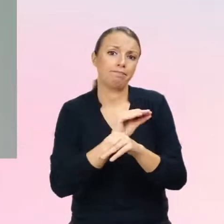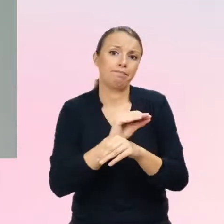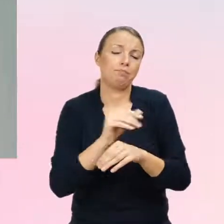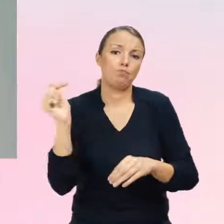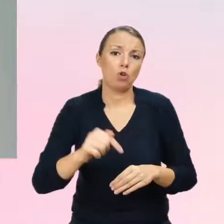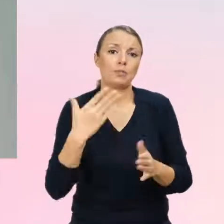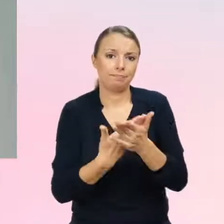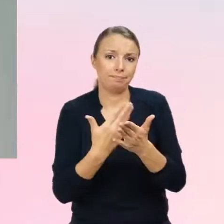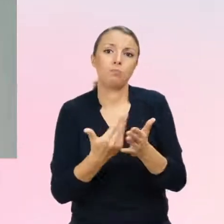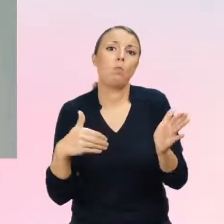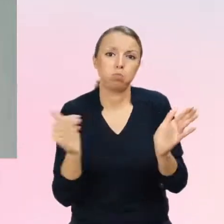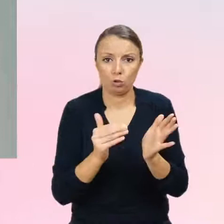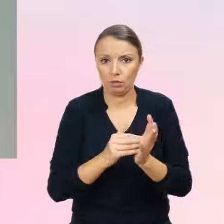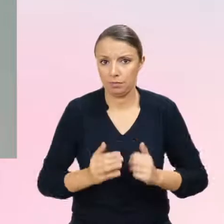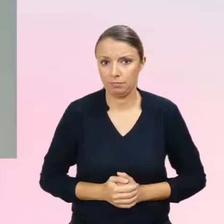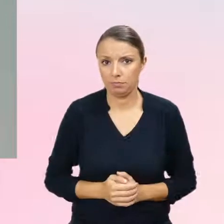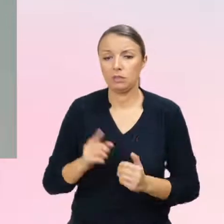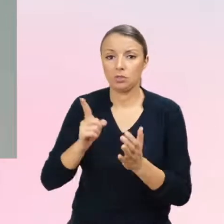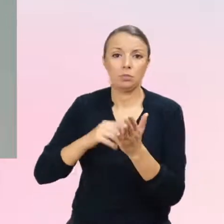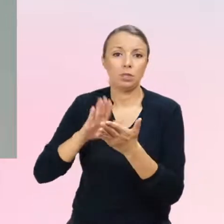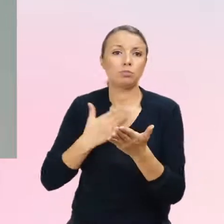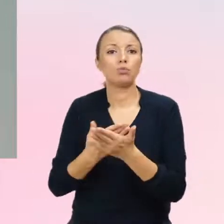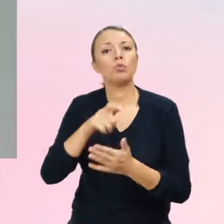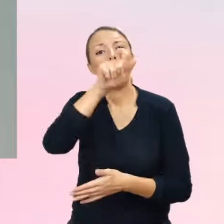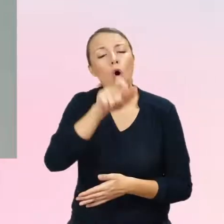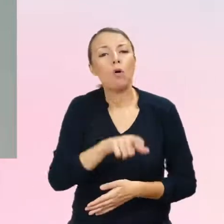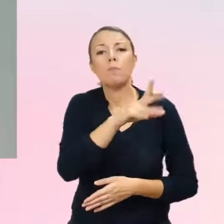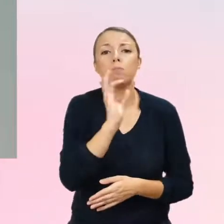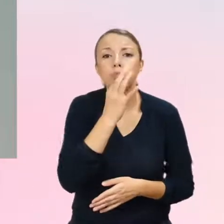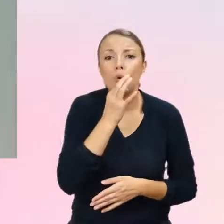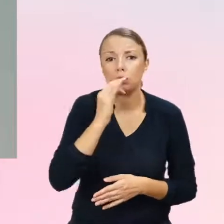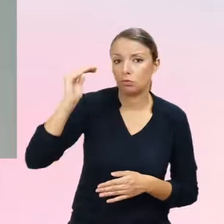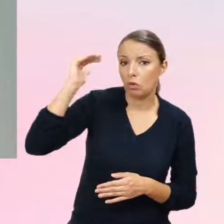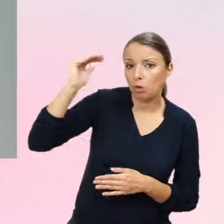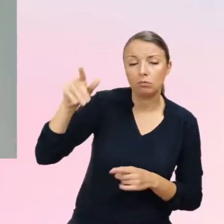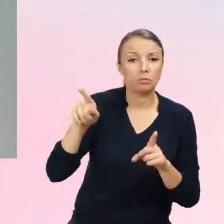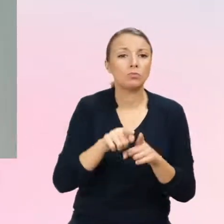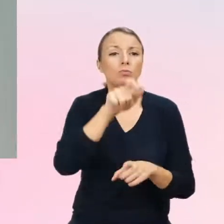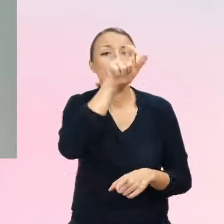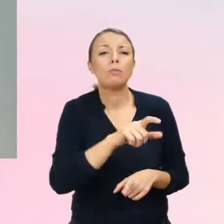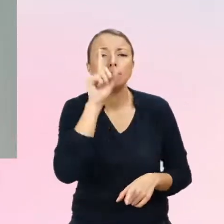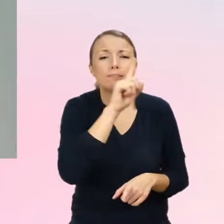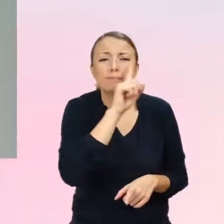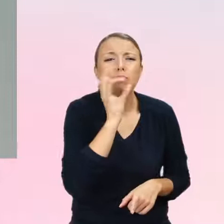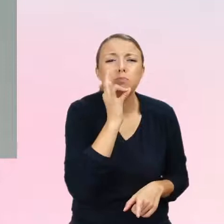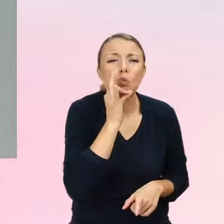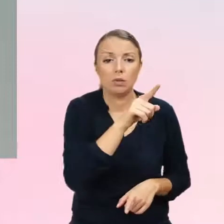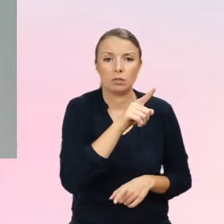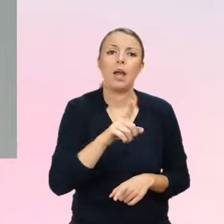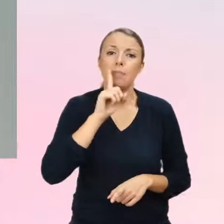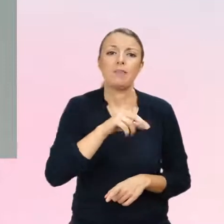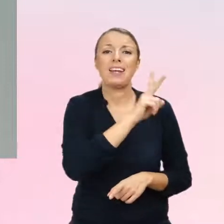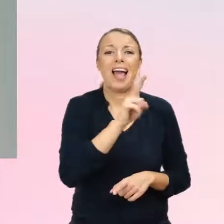osób takich już właśnie młodych, dorosłych, ale też u adolescentów ja na każdej wizycie bardzo, bardzo